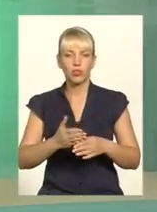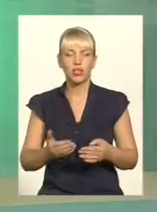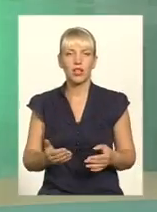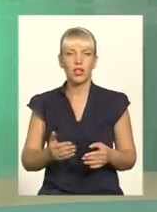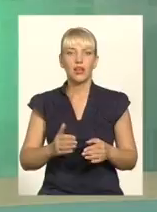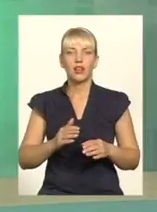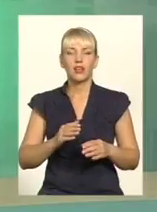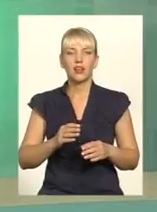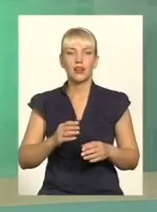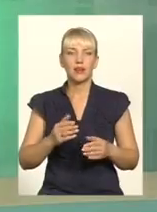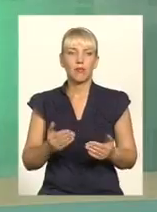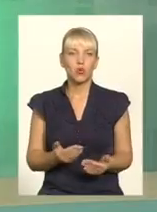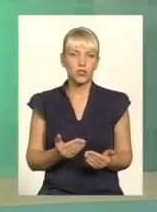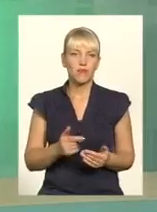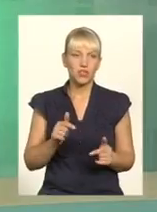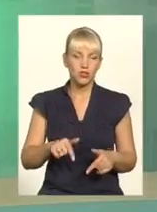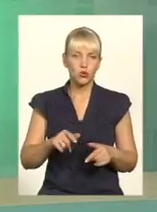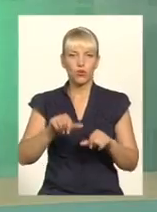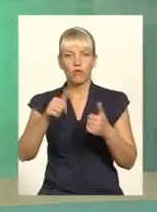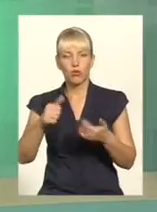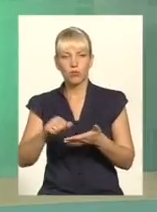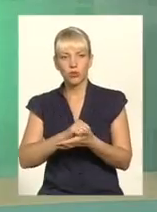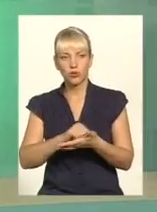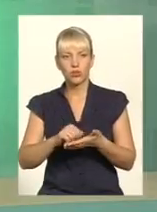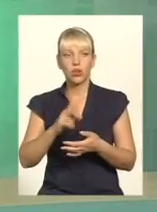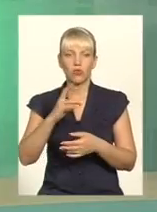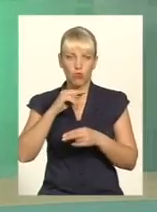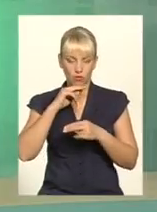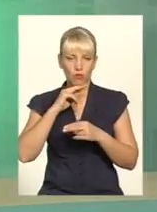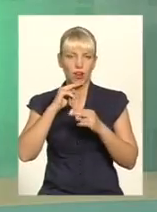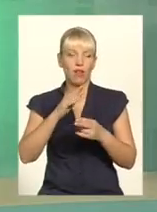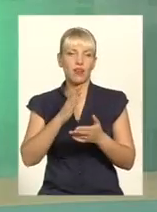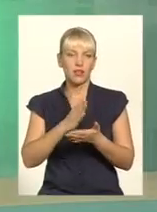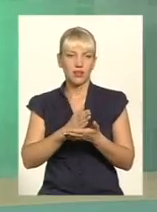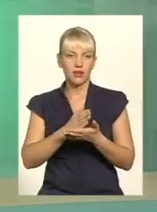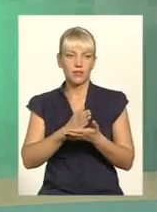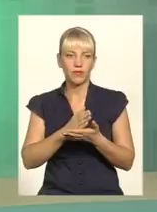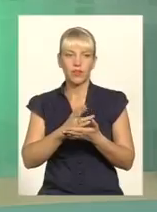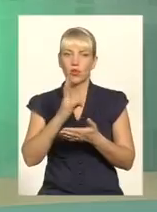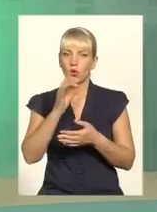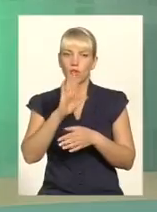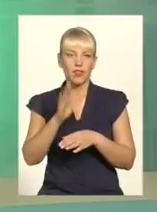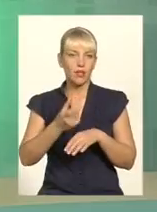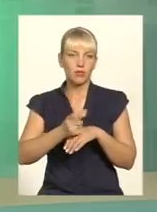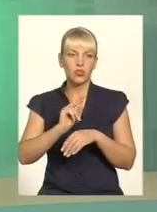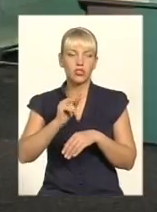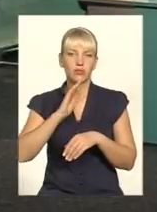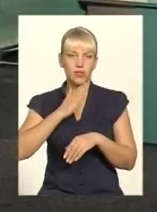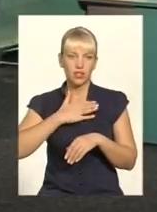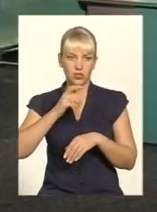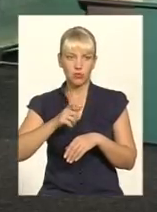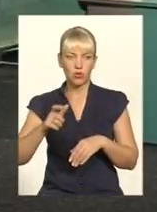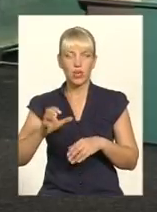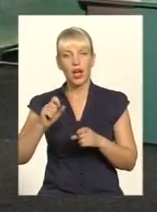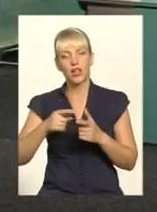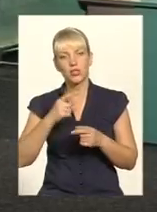помогти оформити документи всі, хоча увага, певна, приділяється. Але не більше, ніж нашим мешканцям. А чи